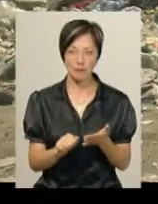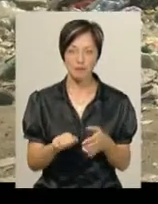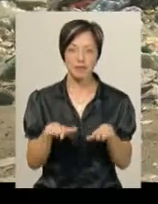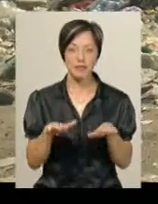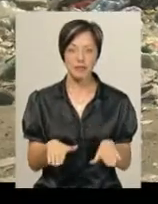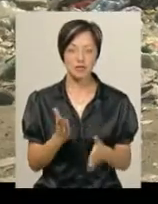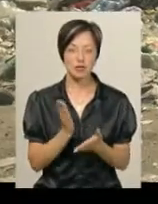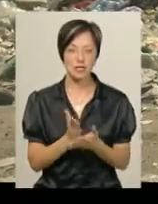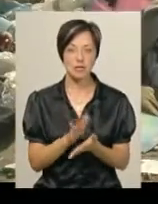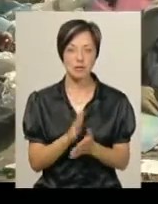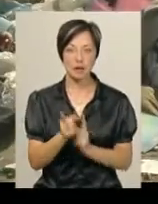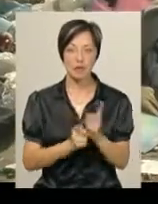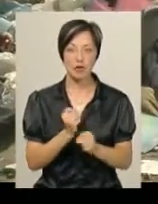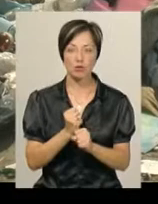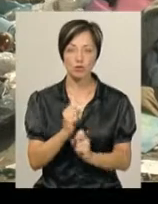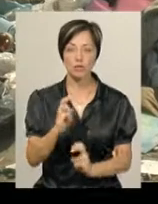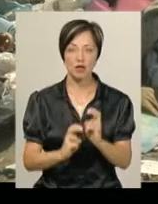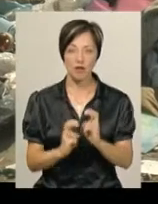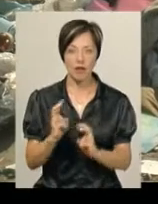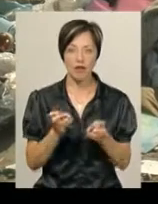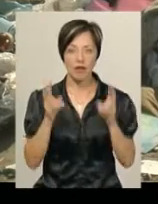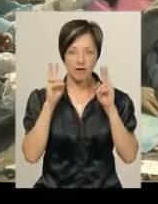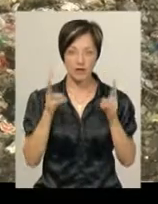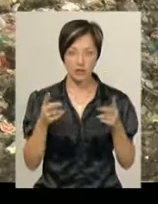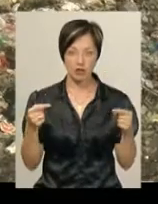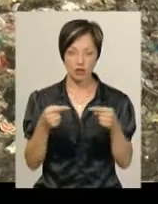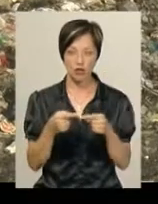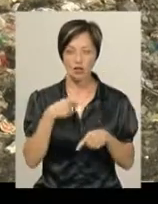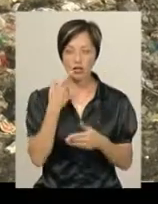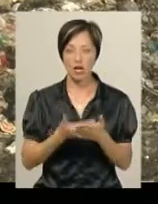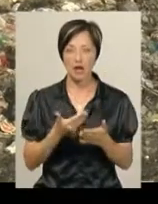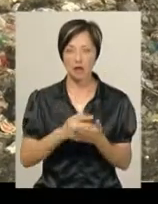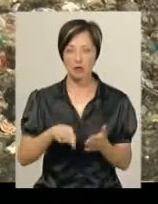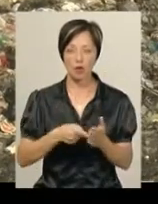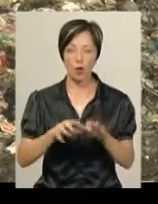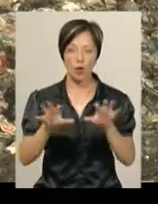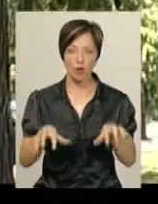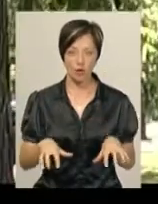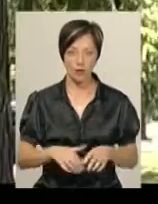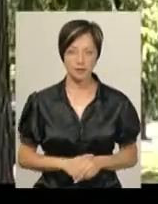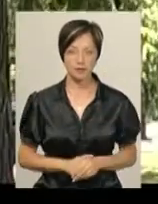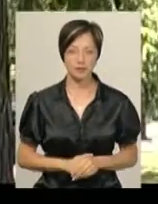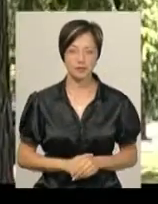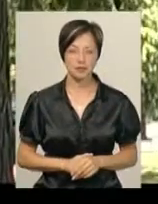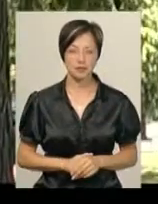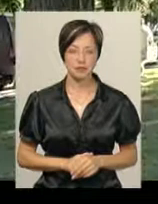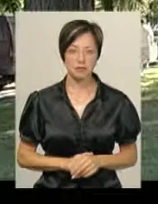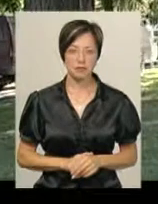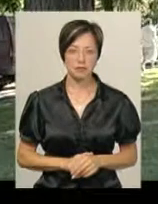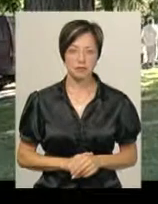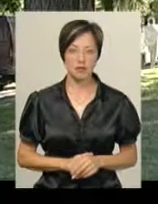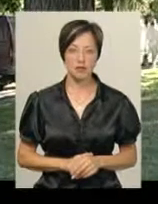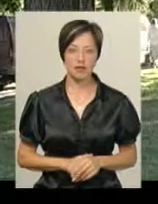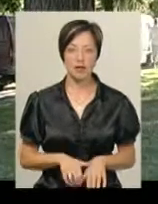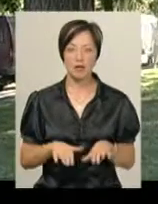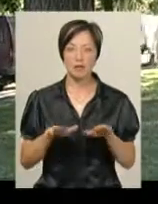місцем розташування сміттєпереробного заводу не визначились, каже радник Хмельницької міського голови Микола Вавричук. Місця